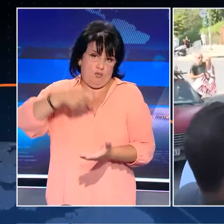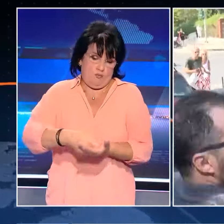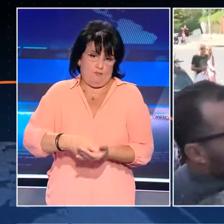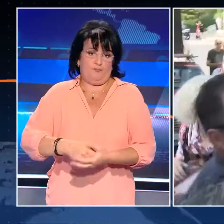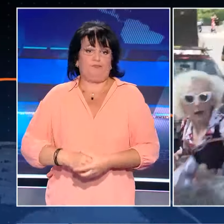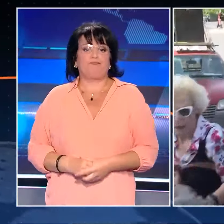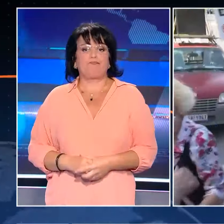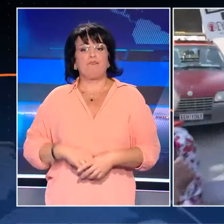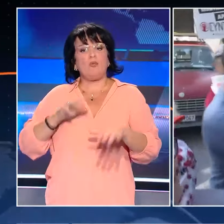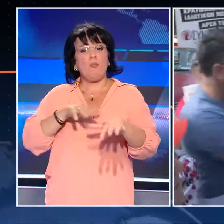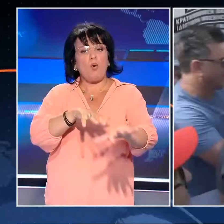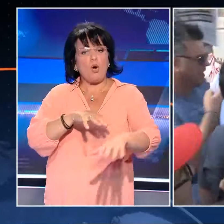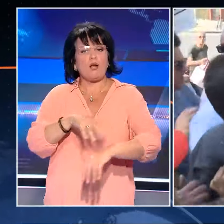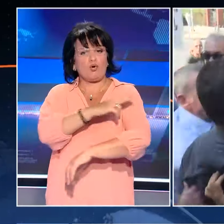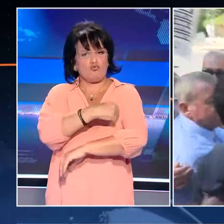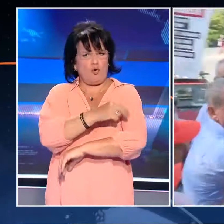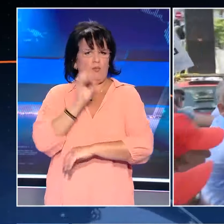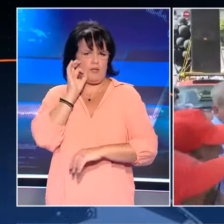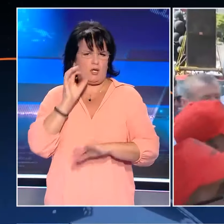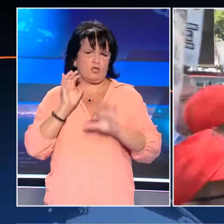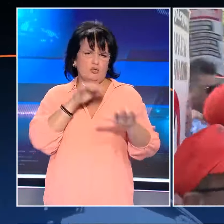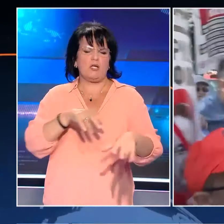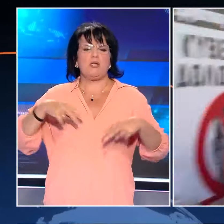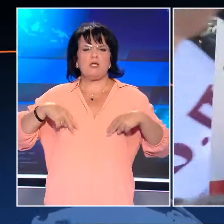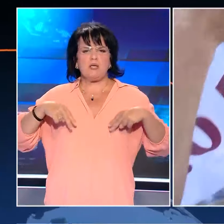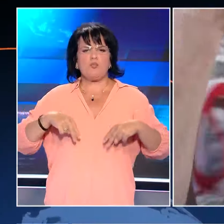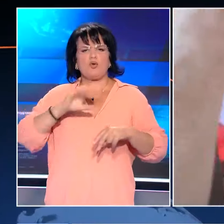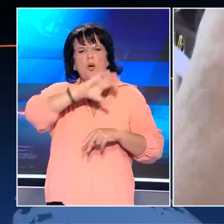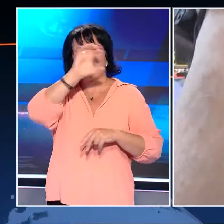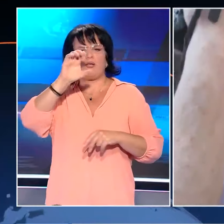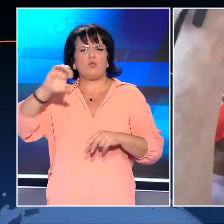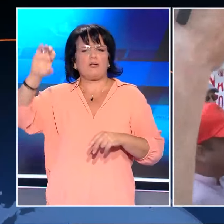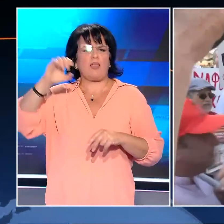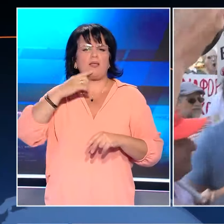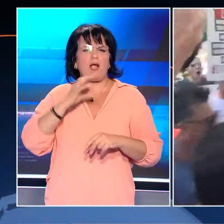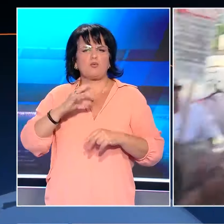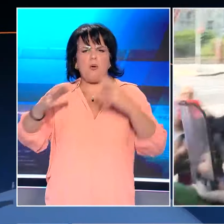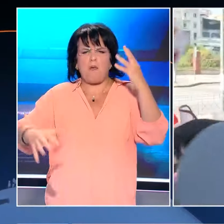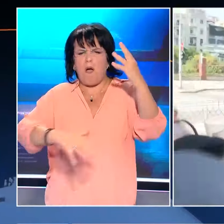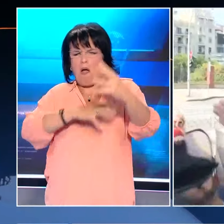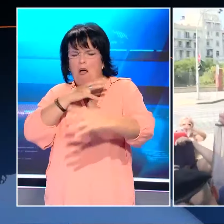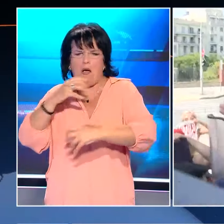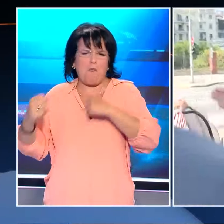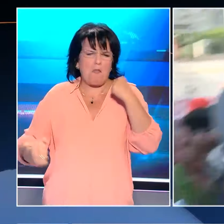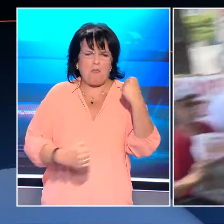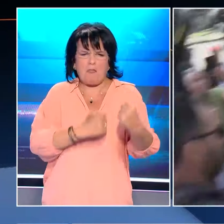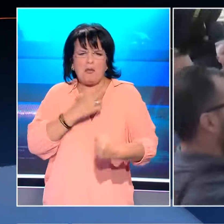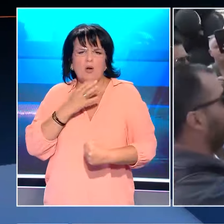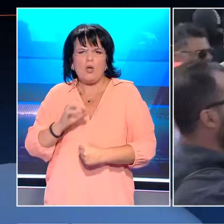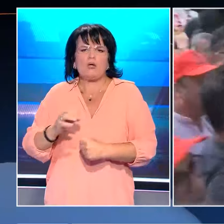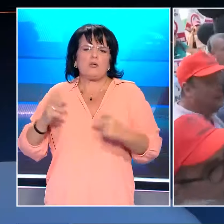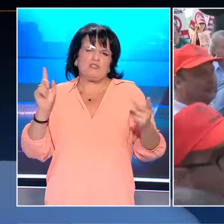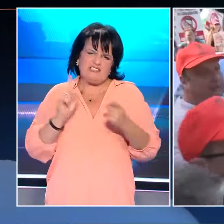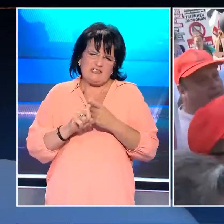Η πορεία πέρασε από το νοσοκομείο της Θεσσαρονίκης για να καταλήξει στο Υπουργείο Μακεδονίας Στράκης όπου προκλήθηκε μικροένταση ενώ τελικά η αντιπροσωπεία των υγειονομικών